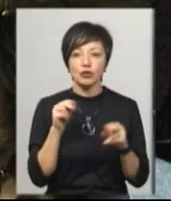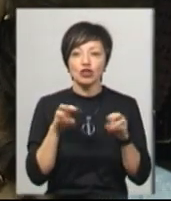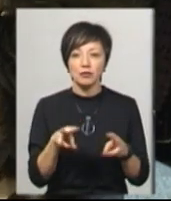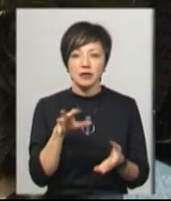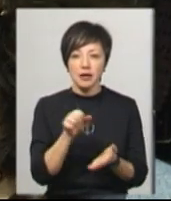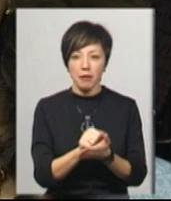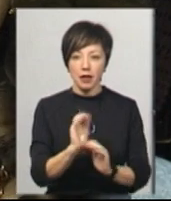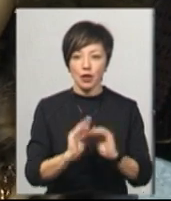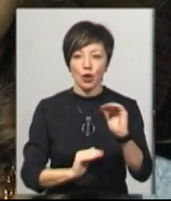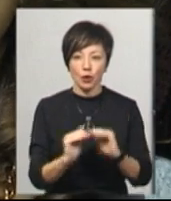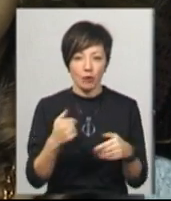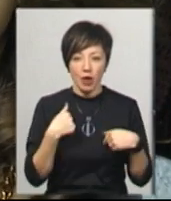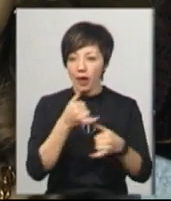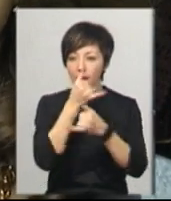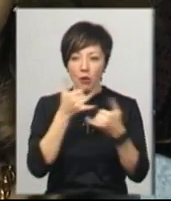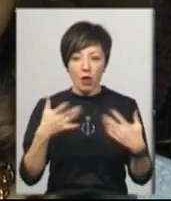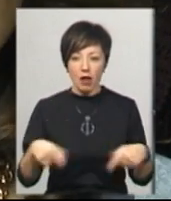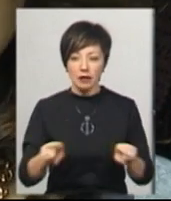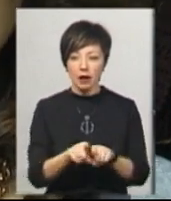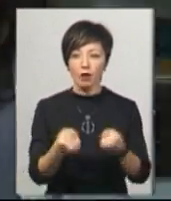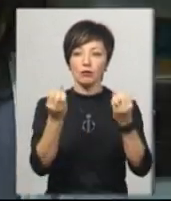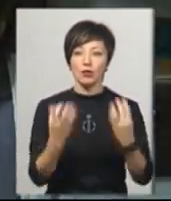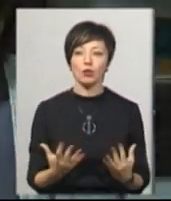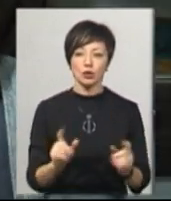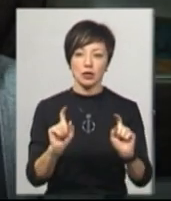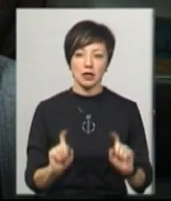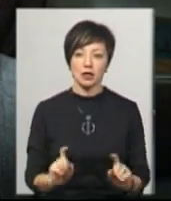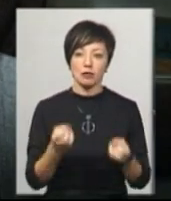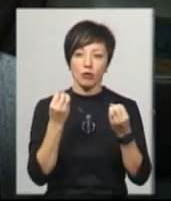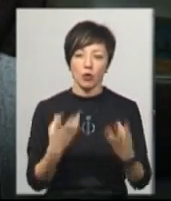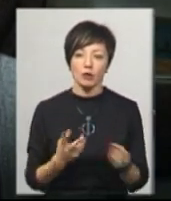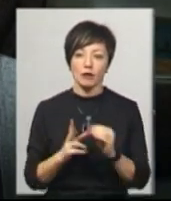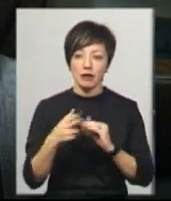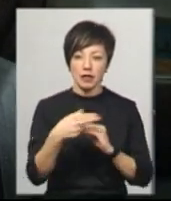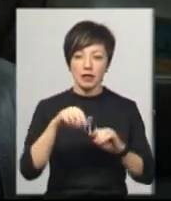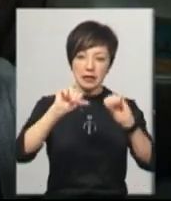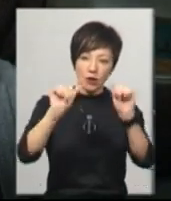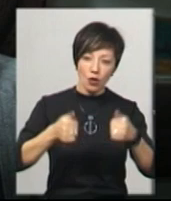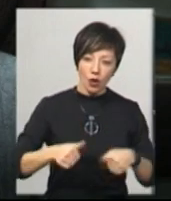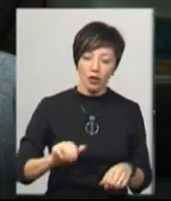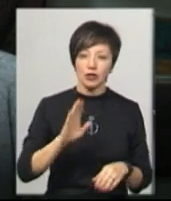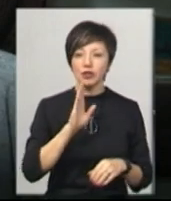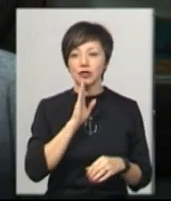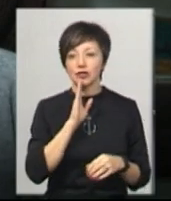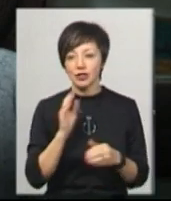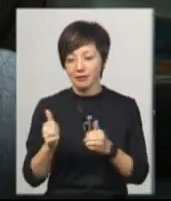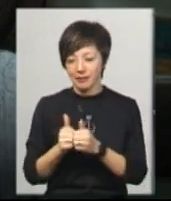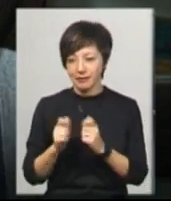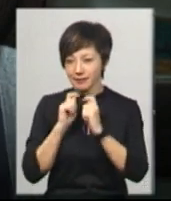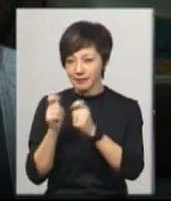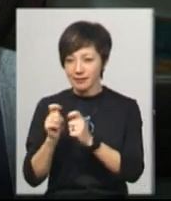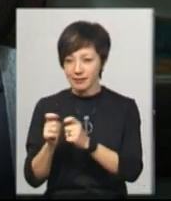зайняти руки, бо я не могла так просто сидіти. Просто вирізала силуети, жіночками, які біля мене